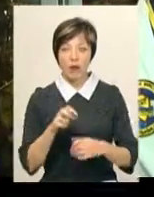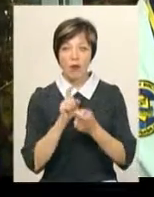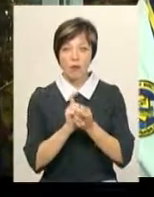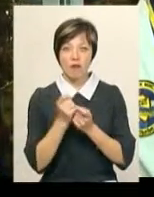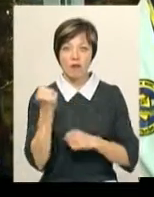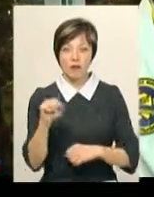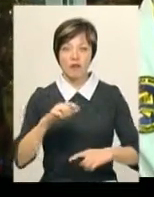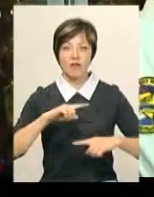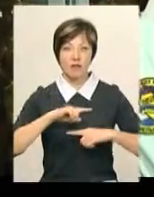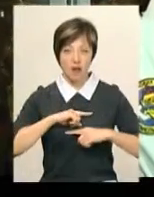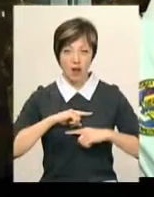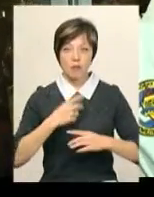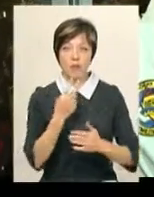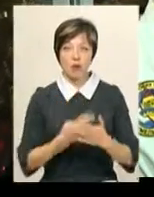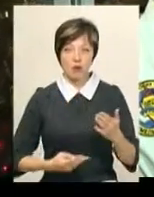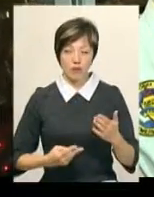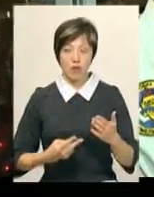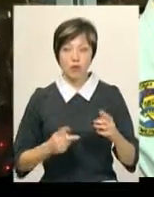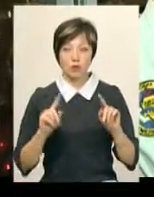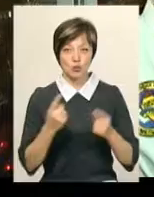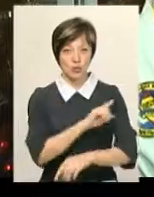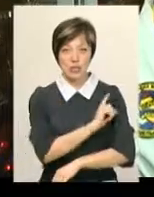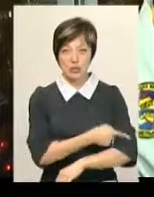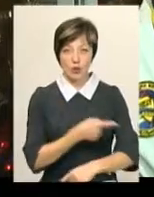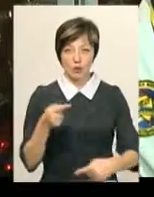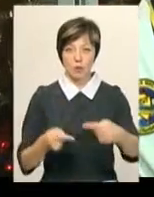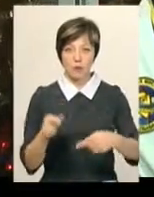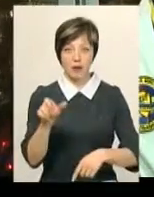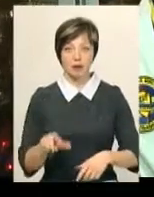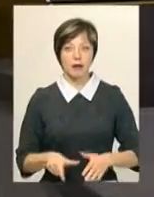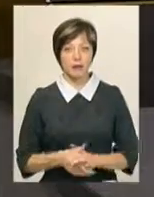фіналі програв дуже сильного суперника.